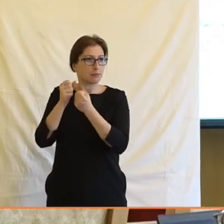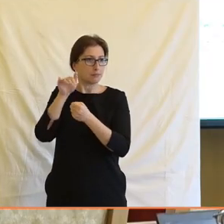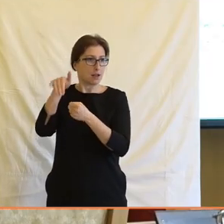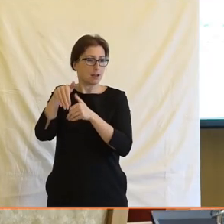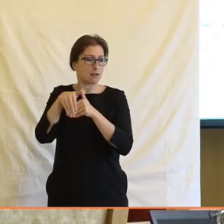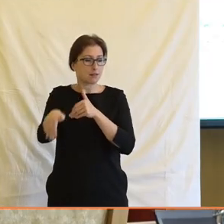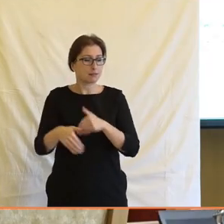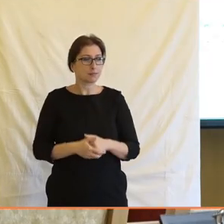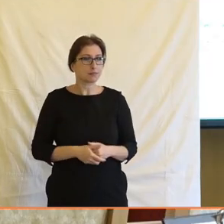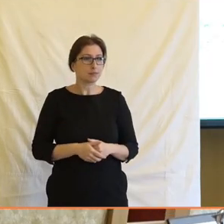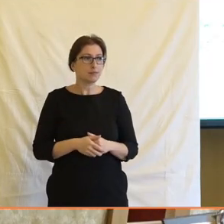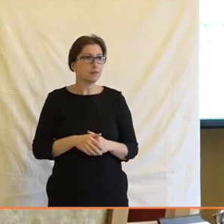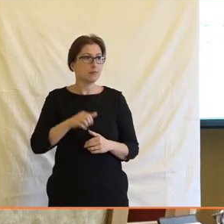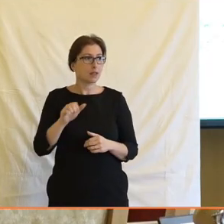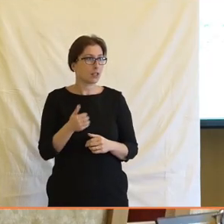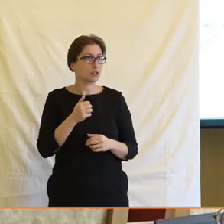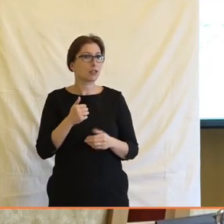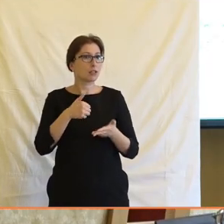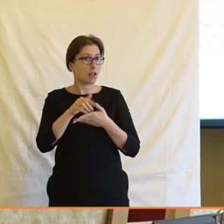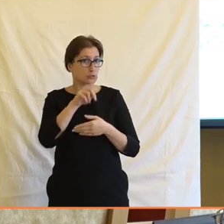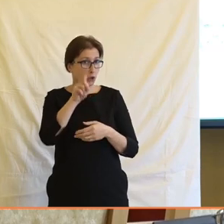Tak je tady další otázka někde?